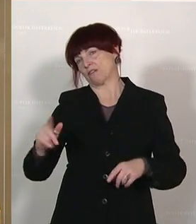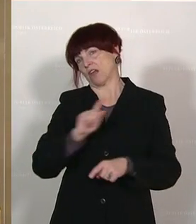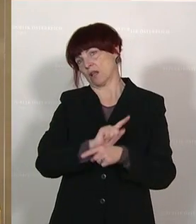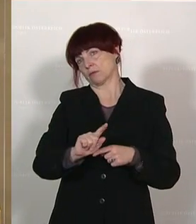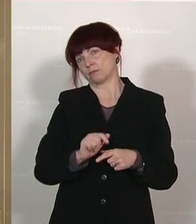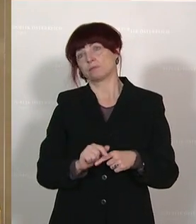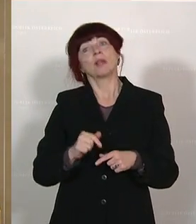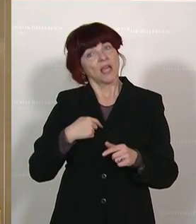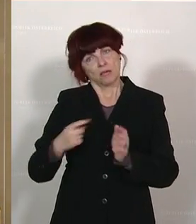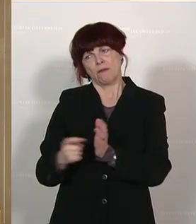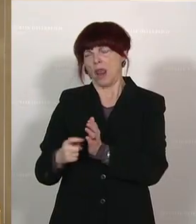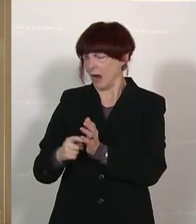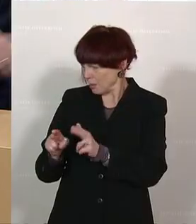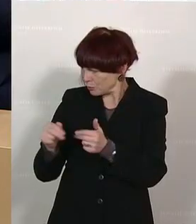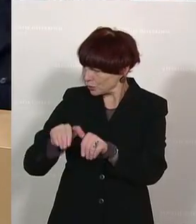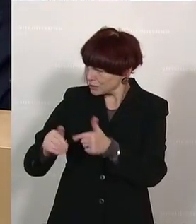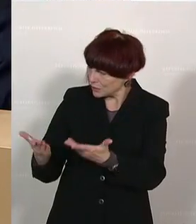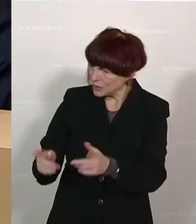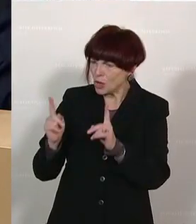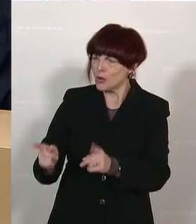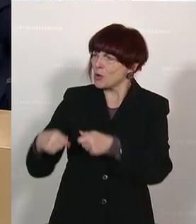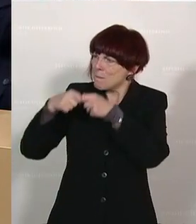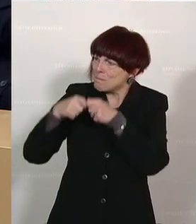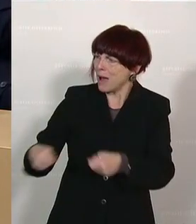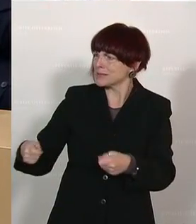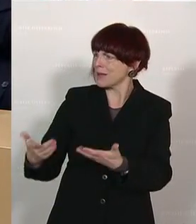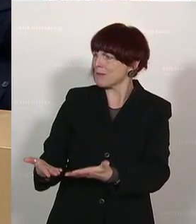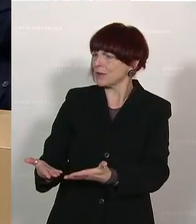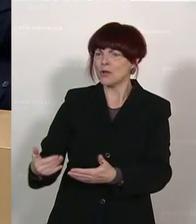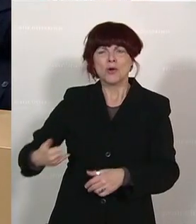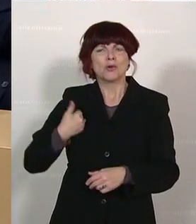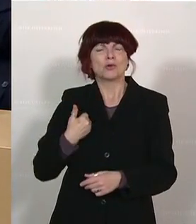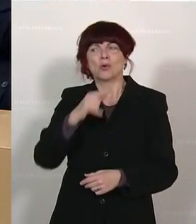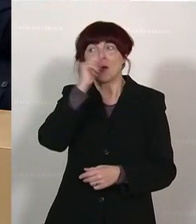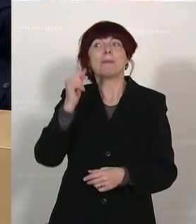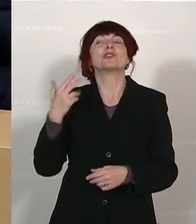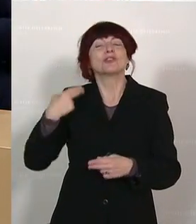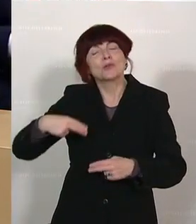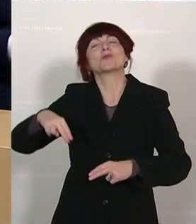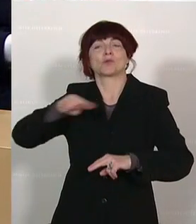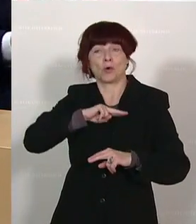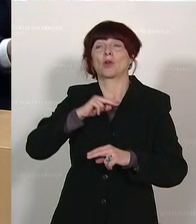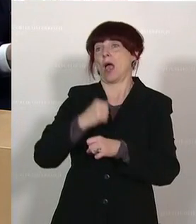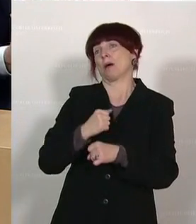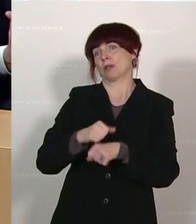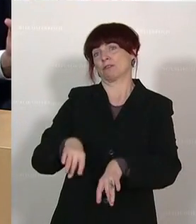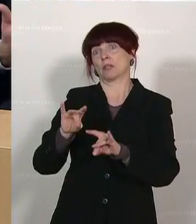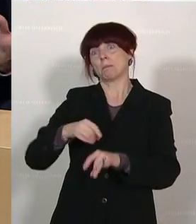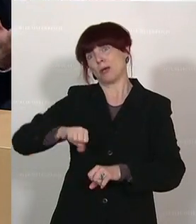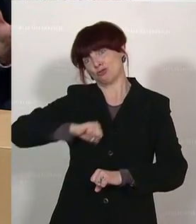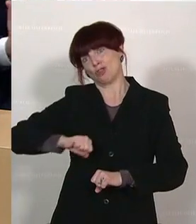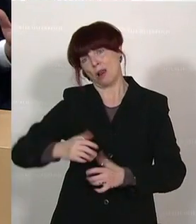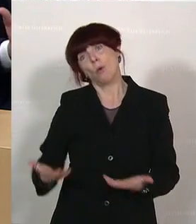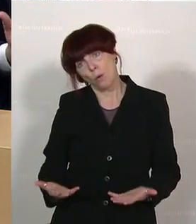fordere Sie auf, Herr Bundesminister, hier Maßnahmen zu ergreifen, damit die jungen Menschen wieder Arbeit finden. Aber schneller als wie bisher.